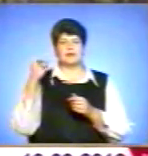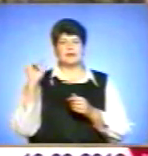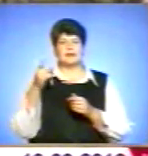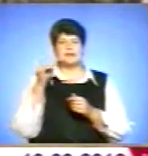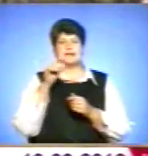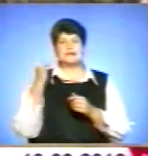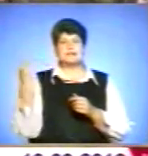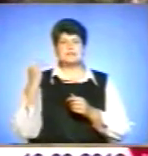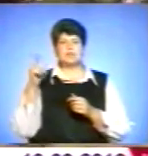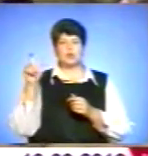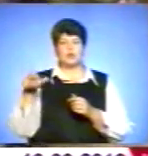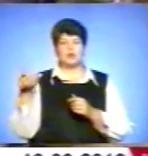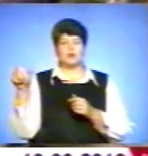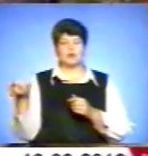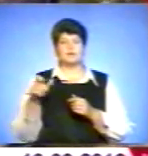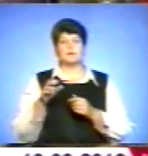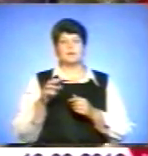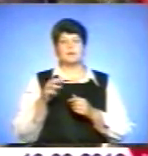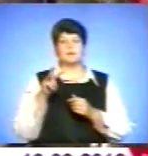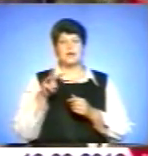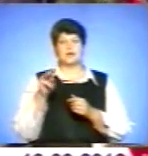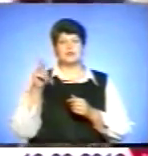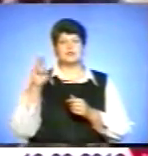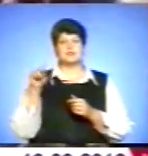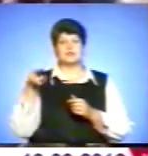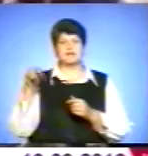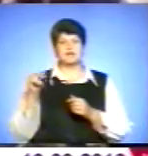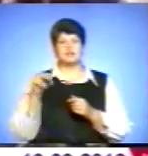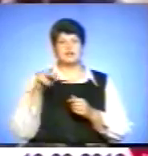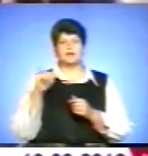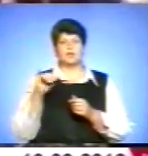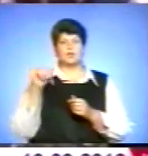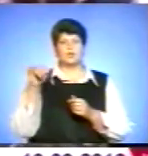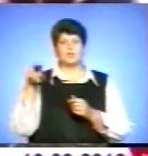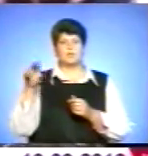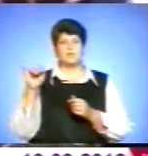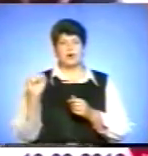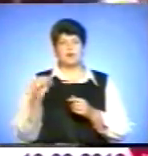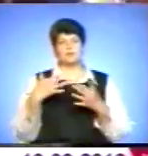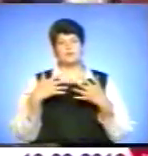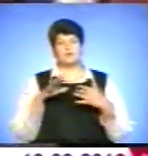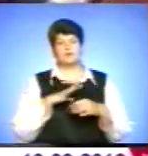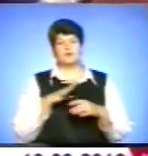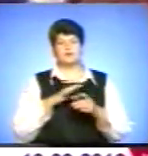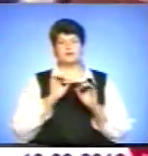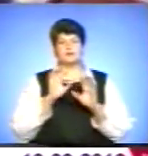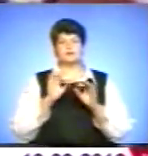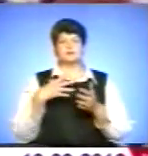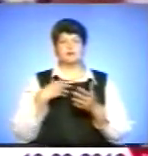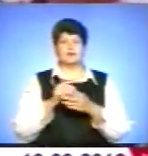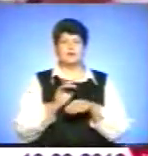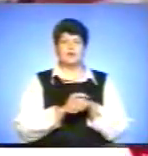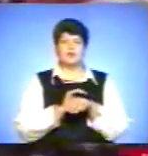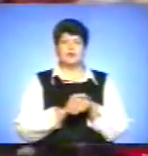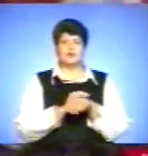Михайло Глинський, член ОУН УПА Мар'ян Штика. Сучасні жителі про своє село іноді висловлюються по-своєму, лагідно.